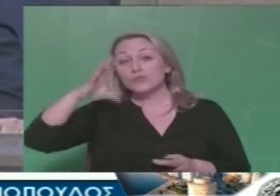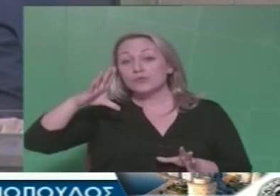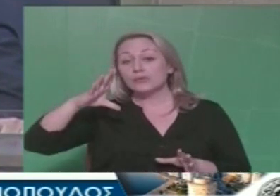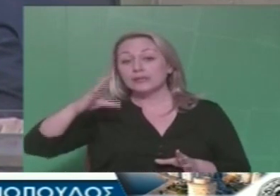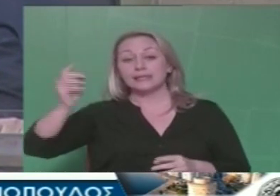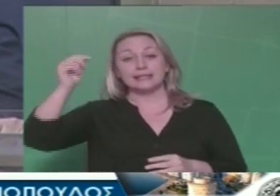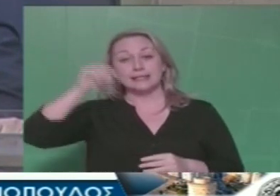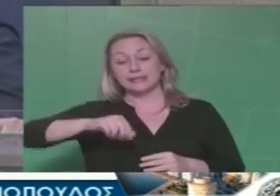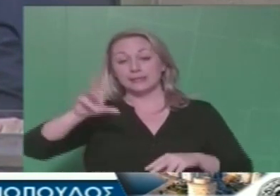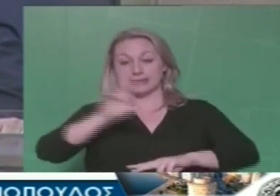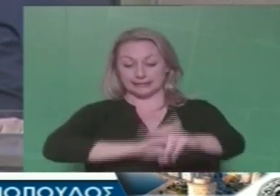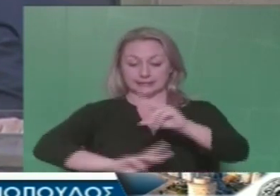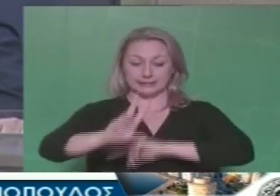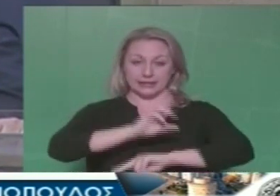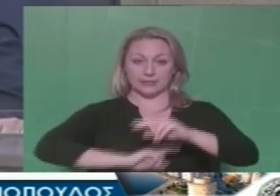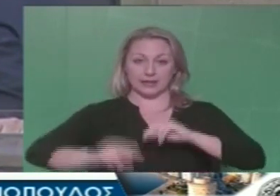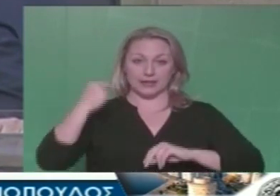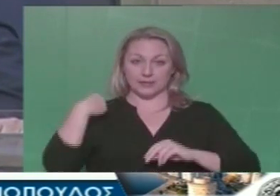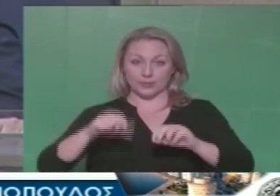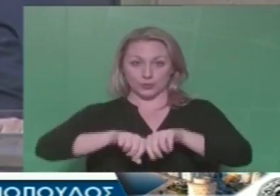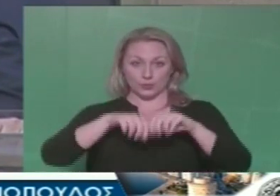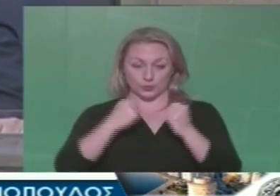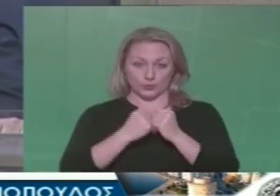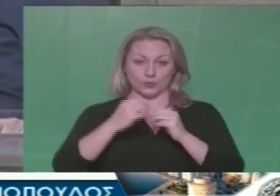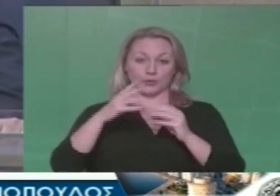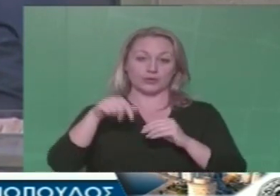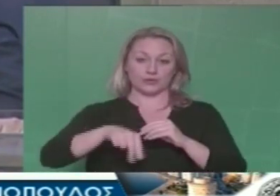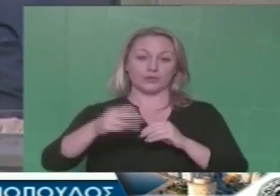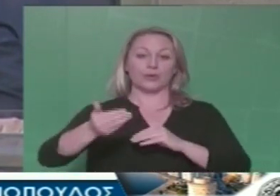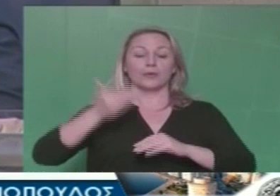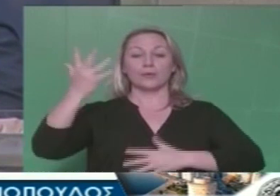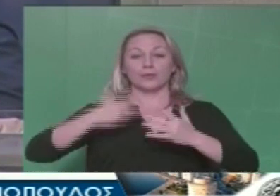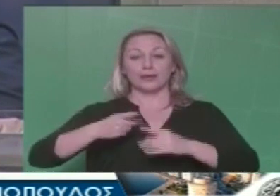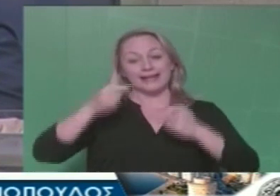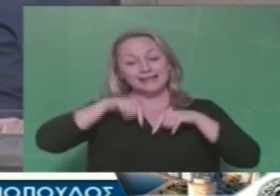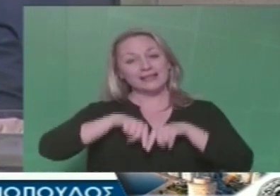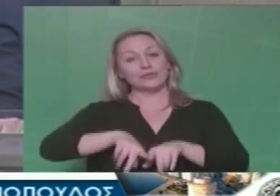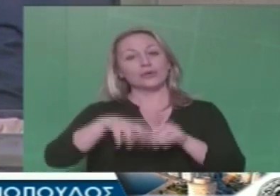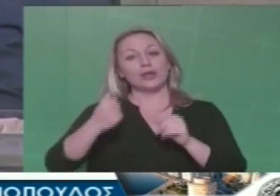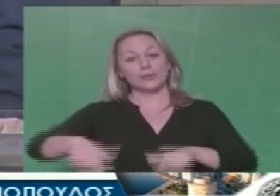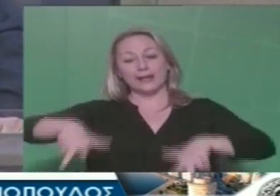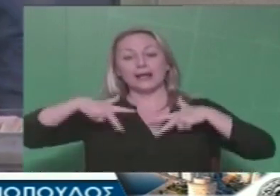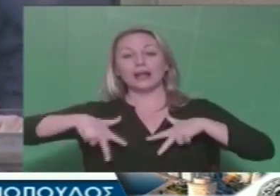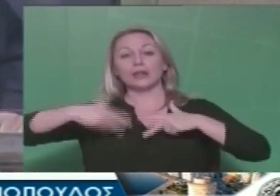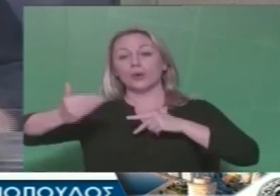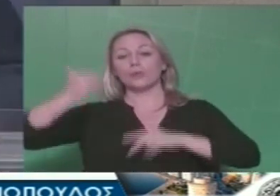Σήμερα που συζητάμε το δημοτικό προϋπολογισμό στη Θεσσαλονίκη, ταυτόχρονα να συζητείται στη Βουλή ο κρατικός προϋπολογισμός,